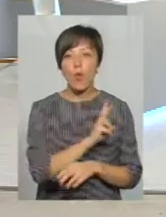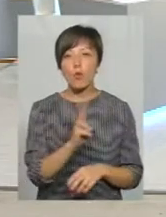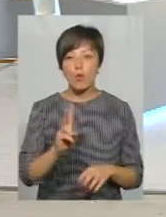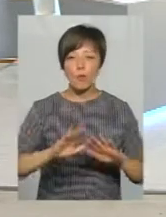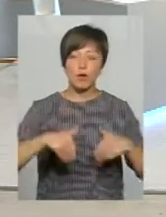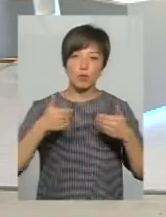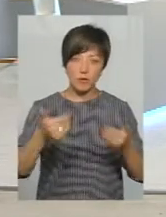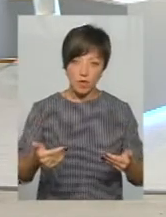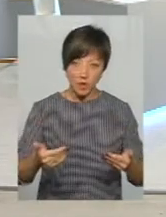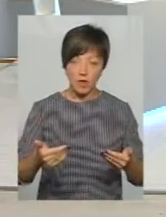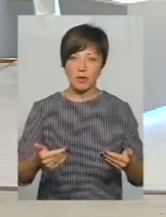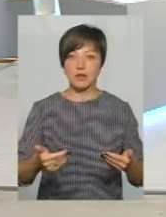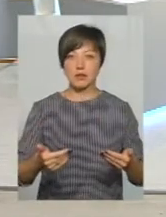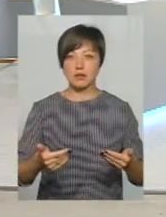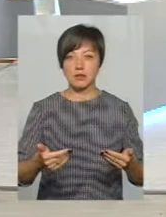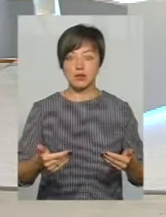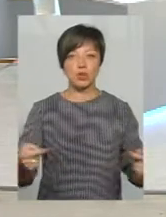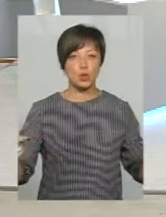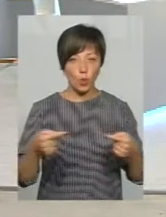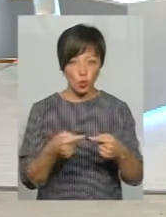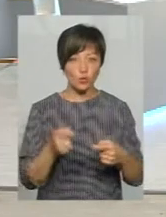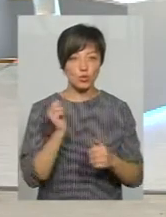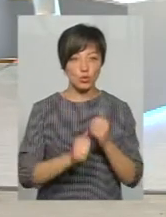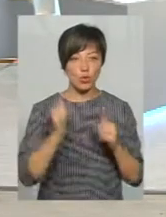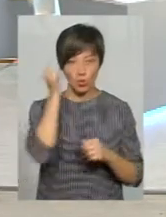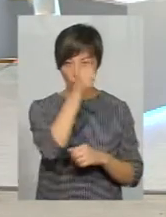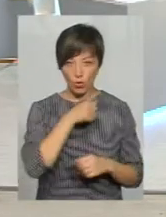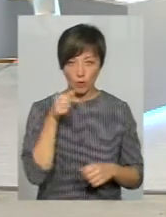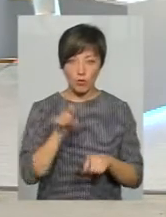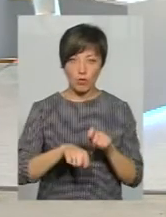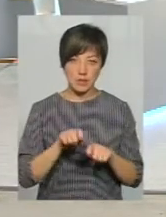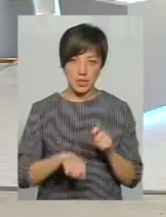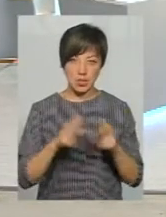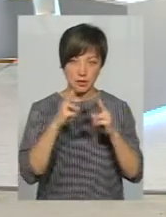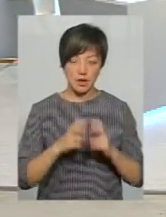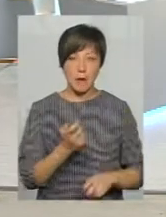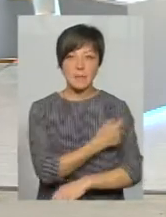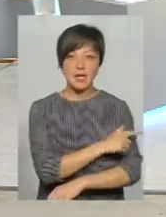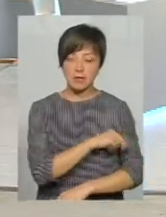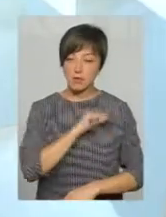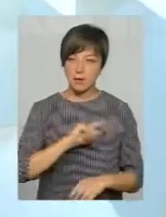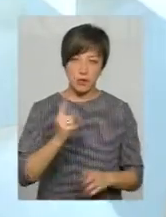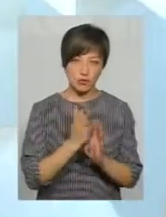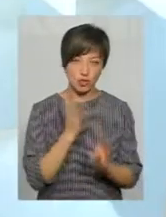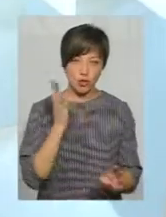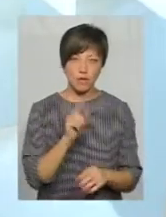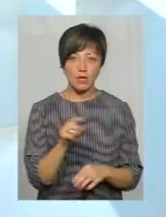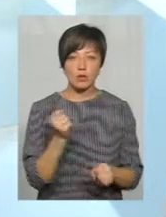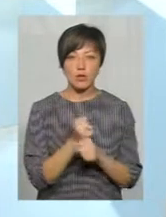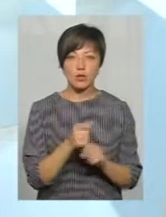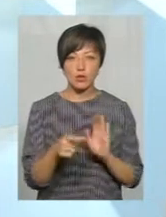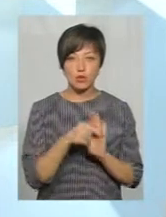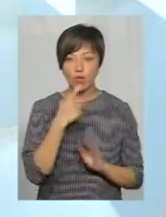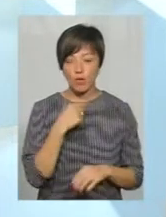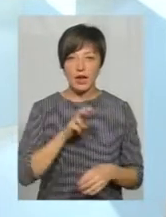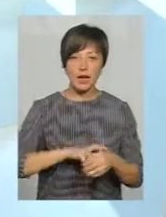ви порекомендували точно щороку проходити таке обстеження? Медичні працівники, в першу чергу, тому що вони працюють з кров